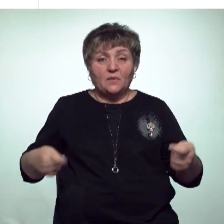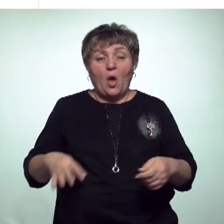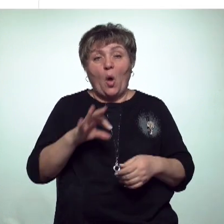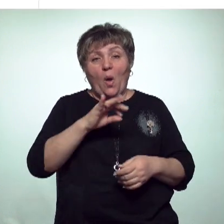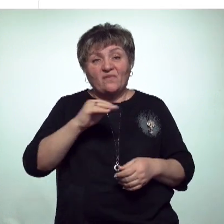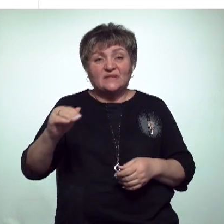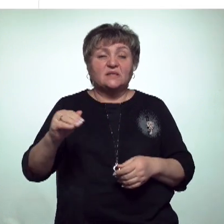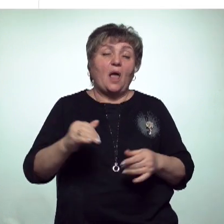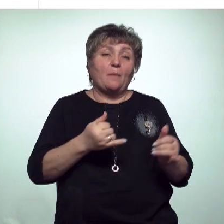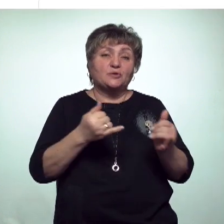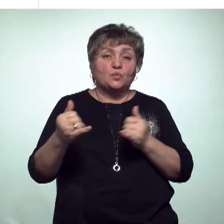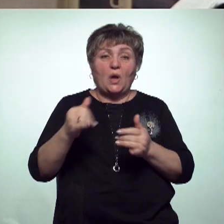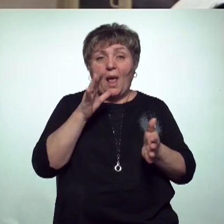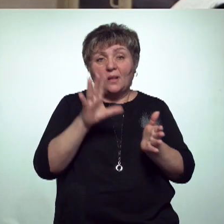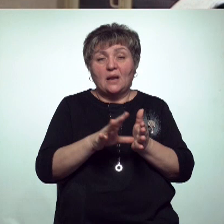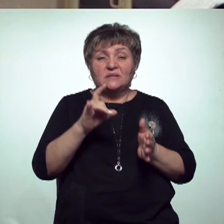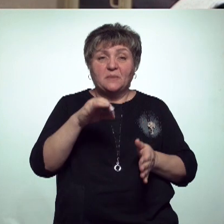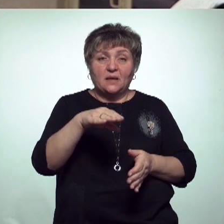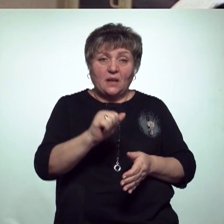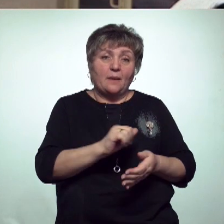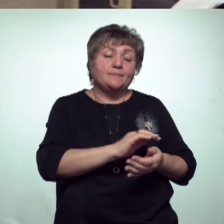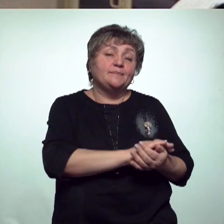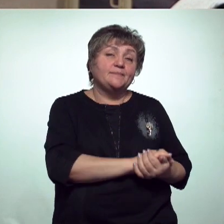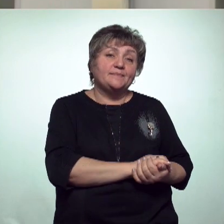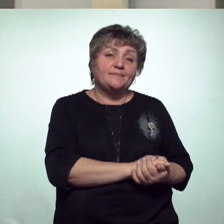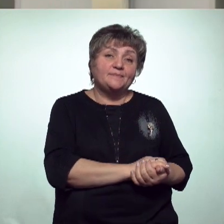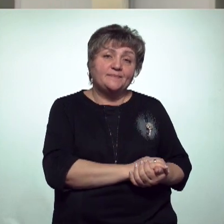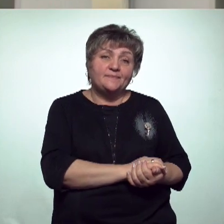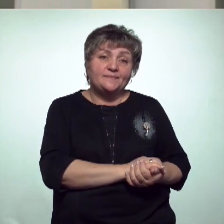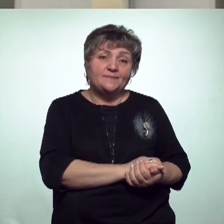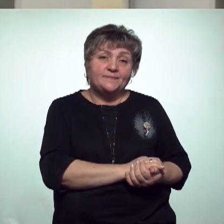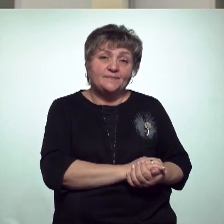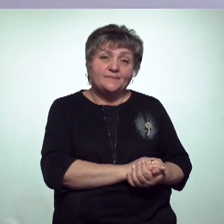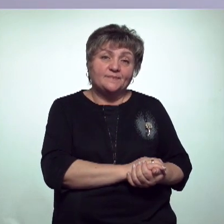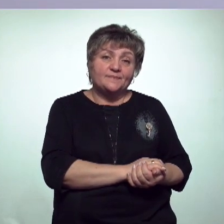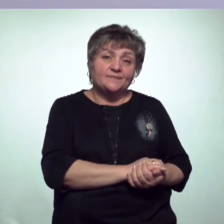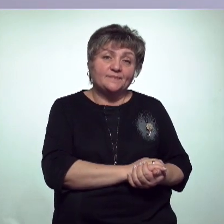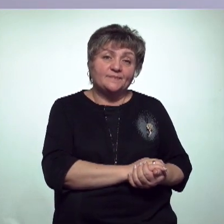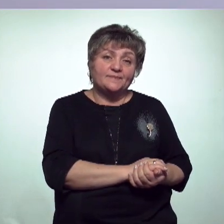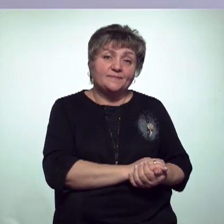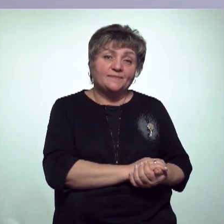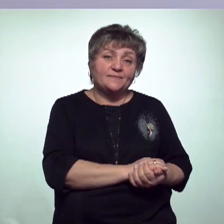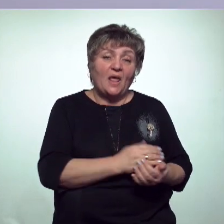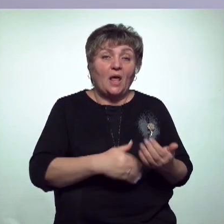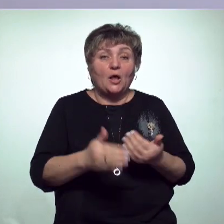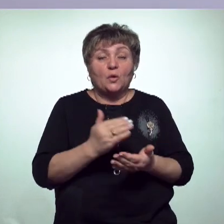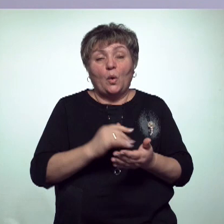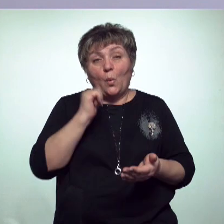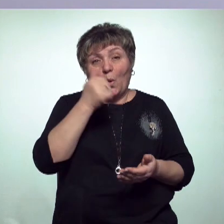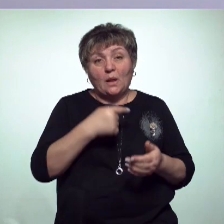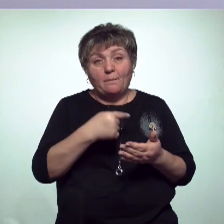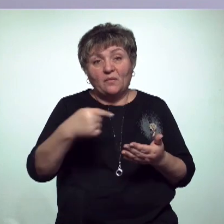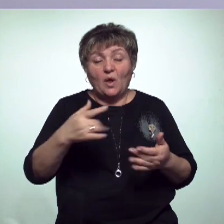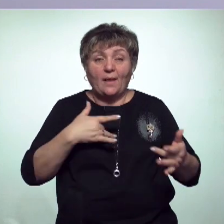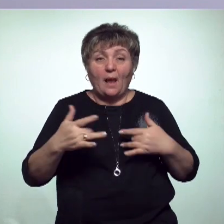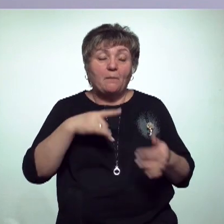офисах обслуживания «Энергосбыта». Елена Абуховская, Юрий Зелененький. Новости. Итоги года подводят